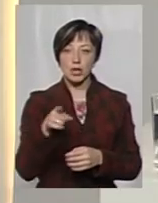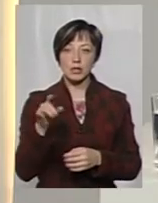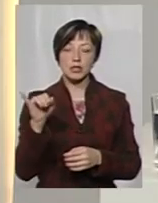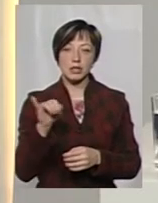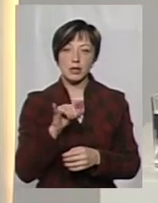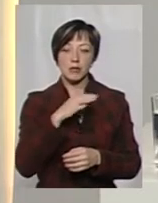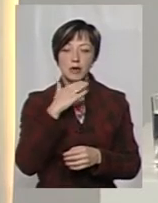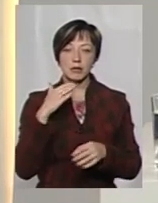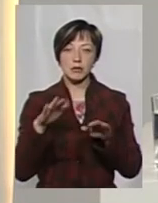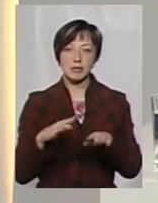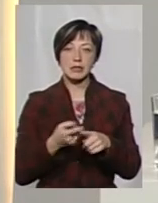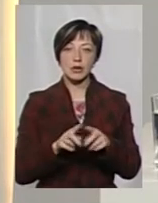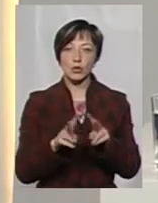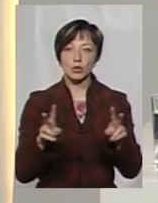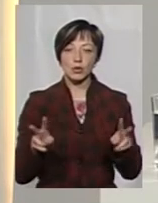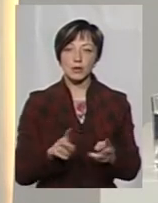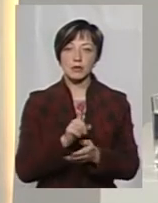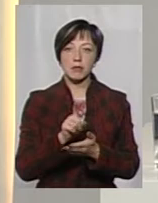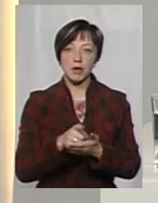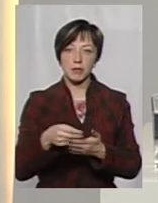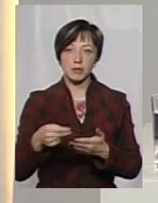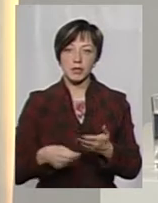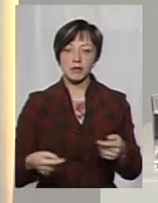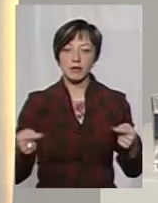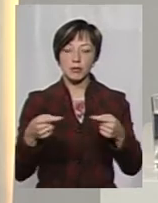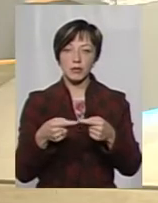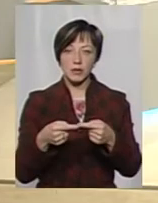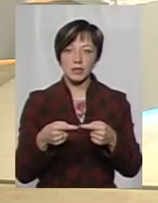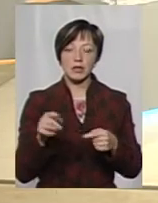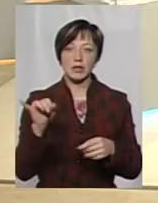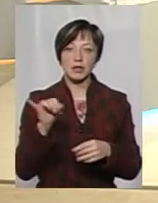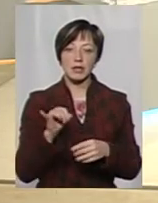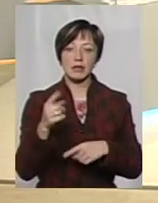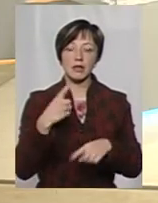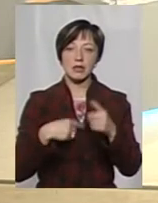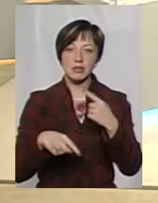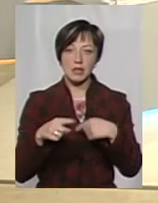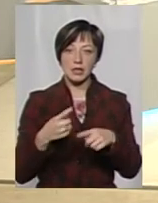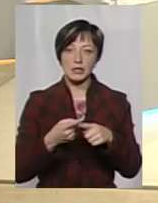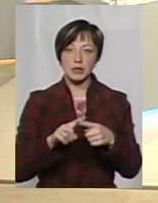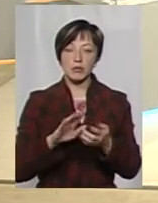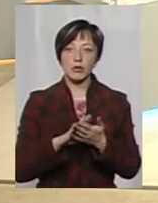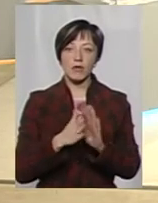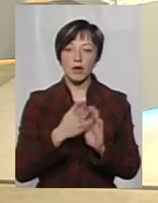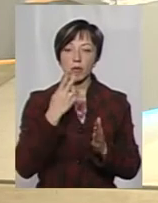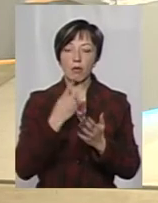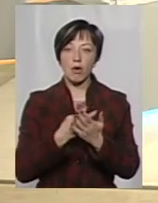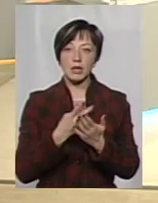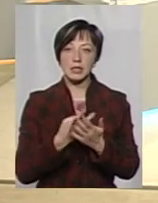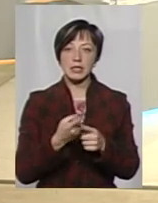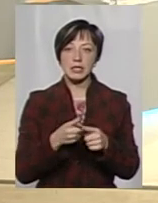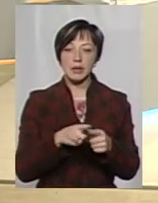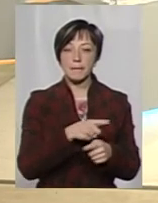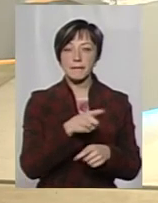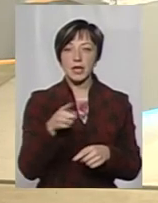ну, багато в місті, і це ж хтось має його ще підписати. Відповідно, це пройде… Тому прийти назад і потім з тими договорами показати. І цей весь